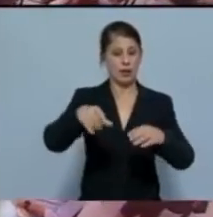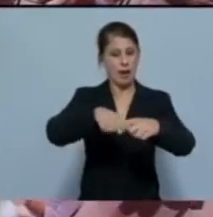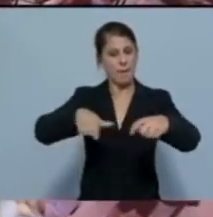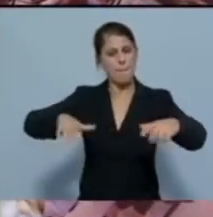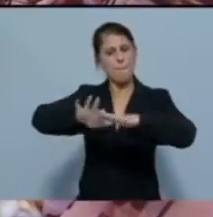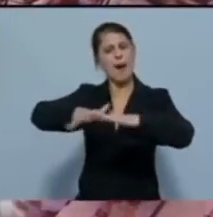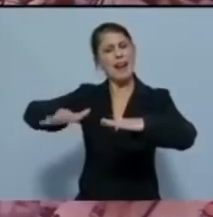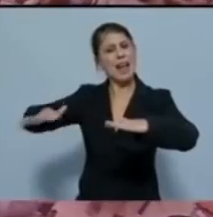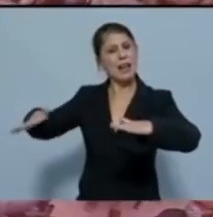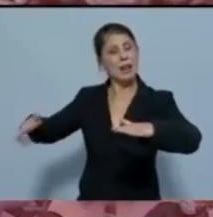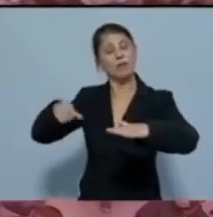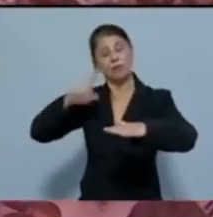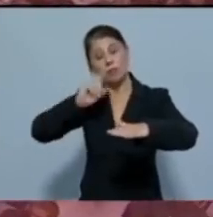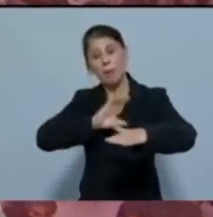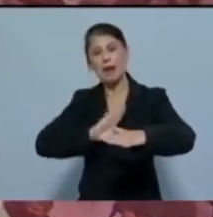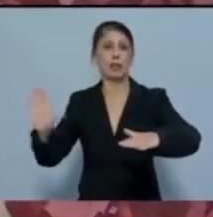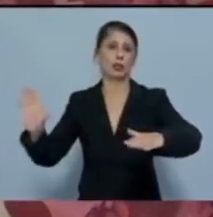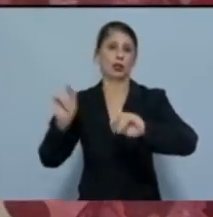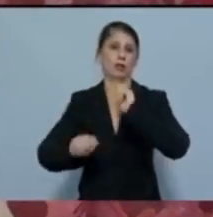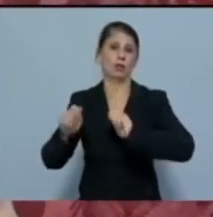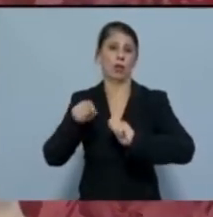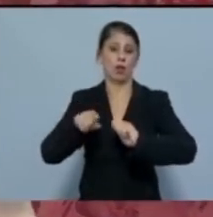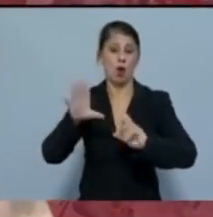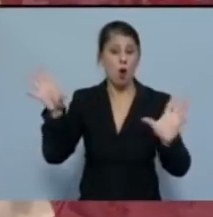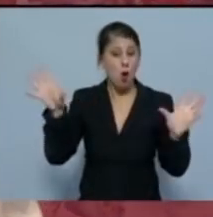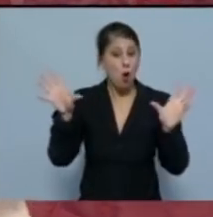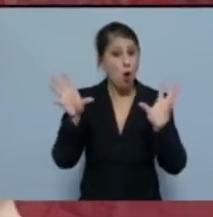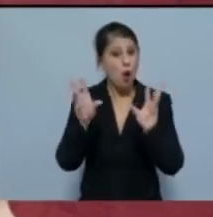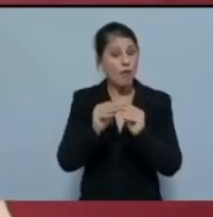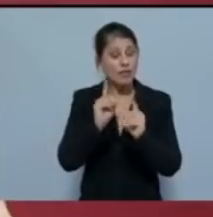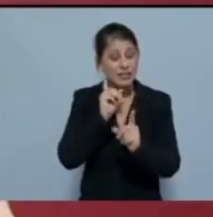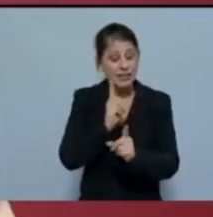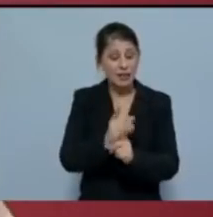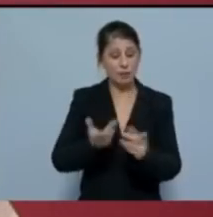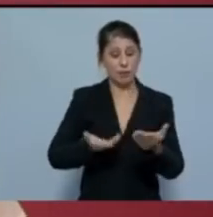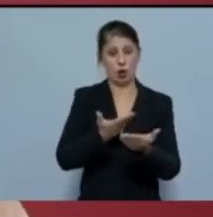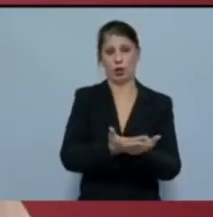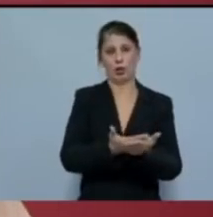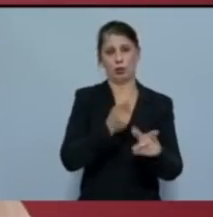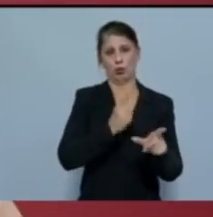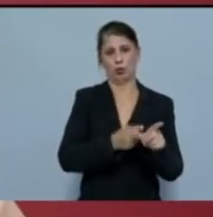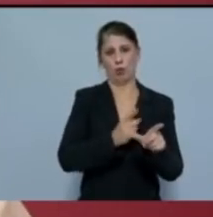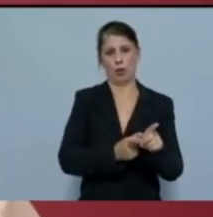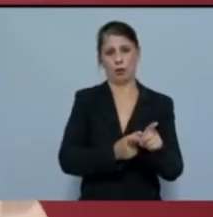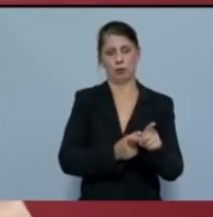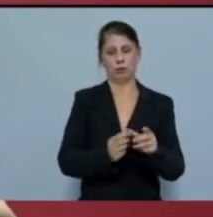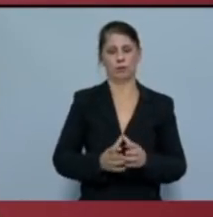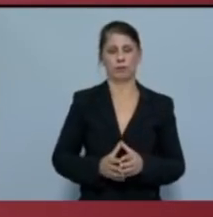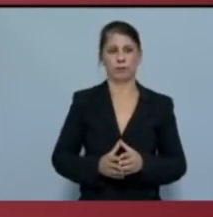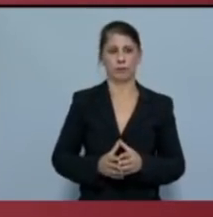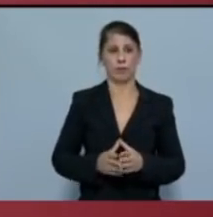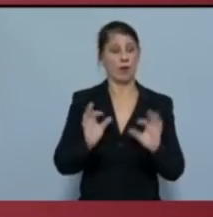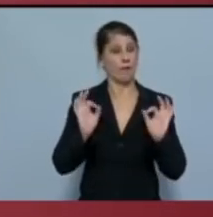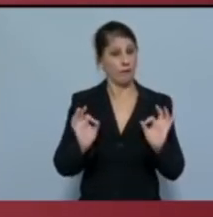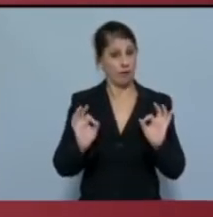και όλα αυτά είναι συγκεκριμένες προτάσεις του ΚΚΕ. Βέβαια,